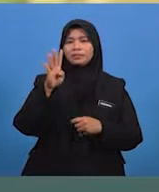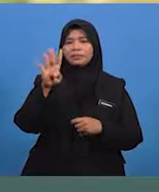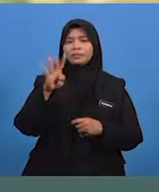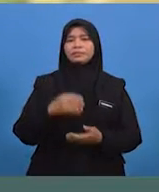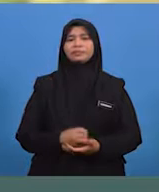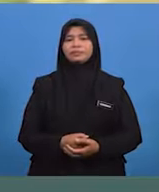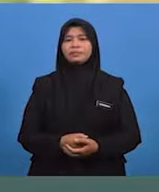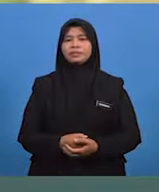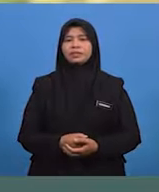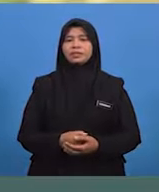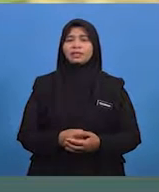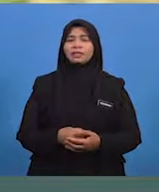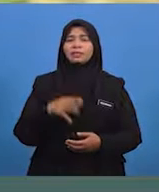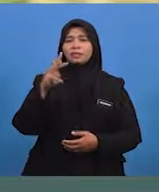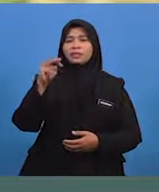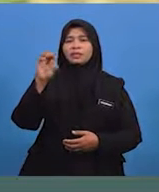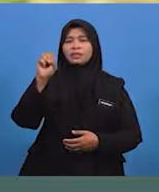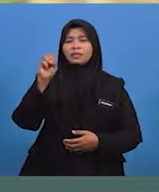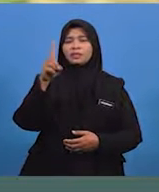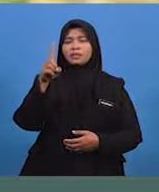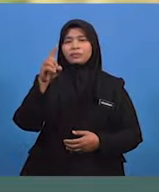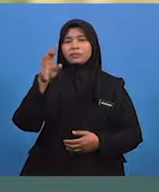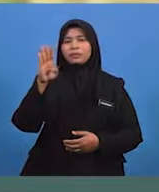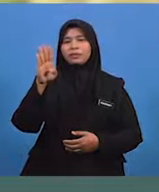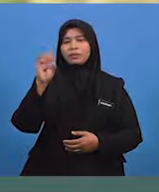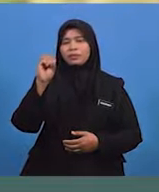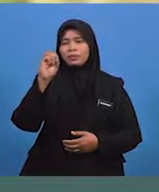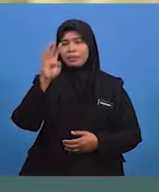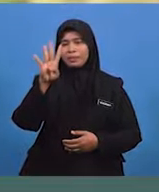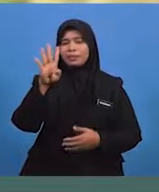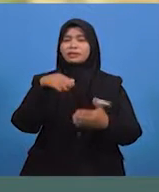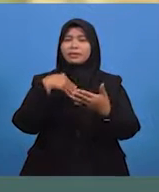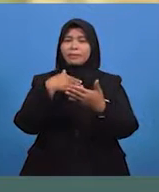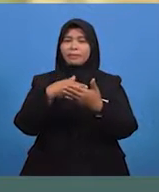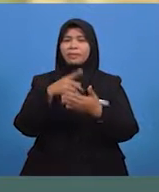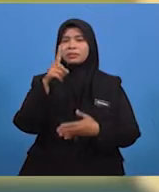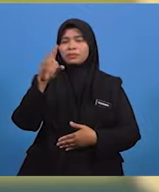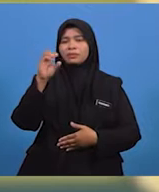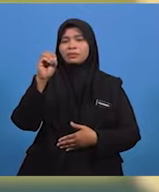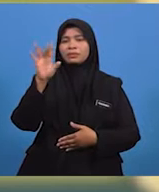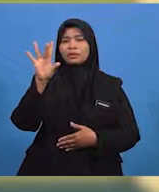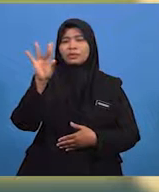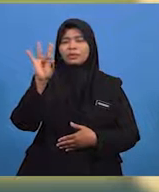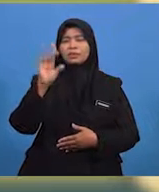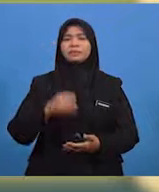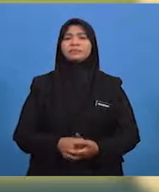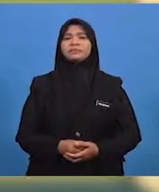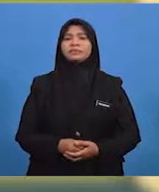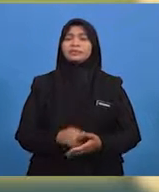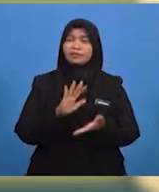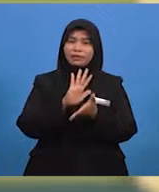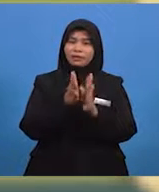4 dari muka surat 104 sehingga 108. Jadi murid-murid,